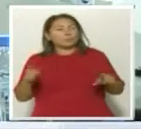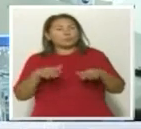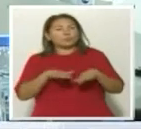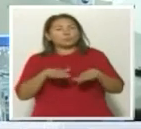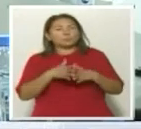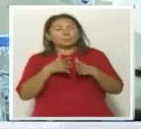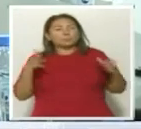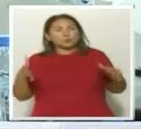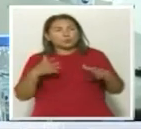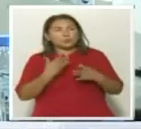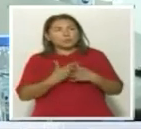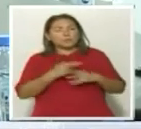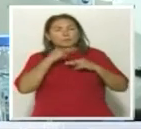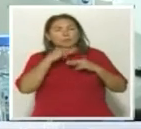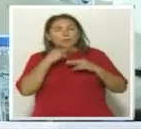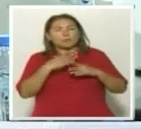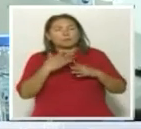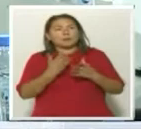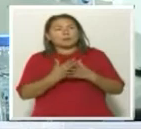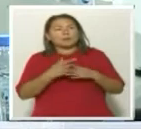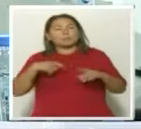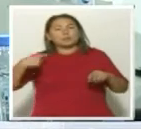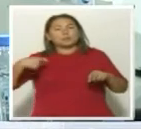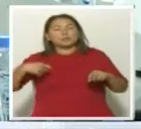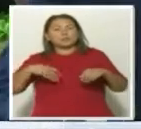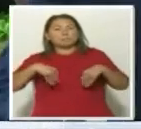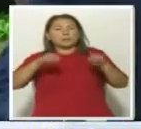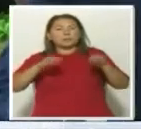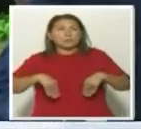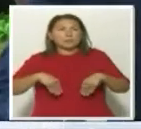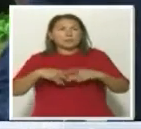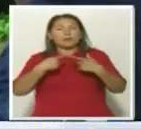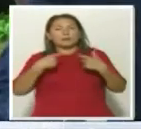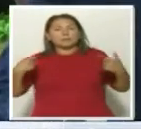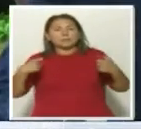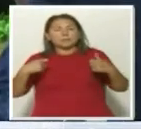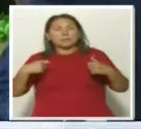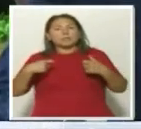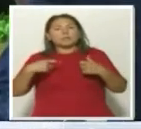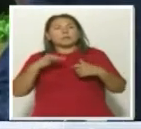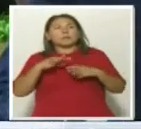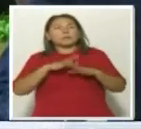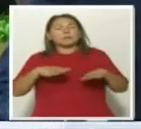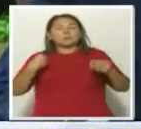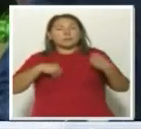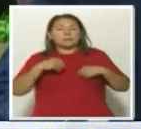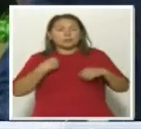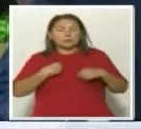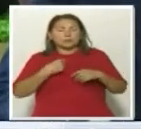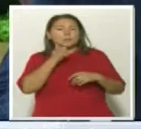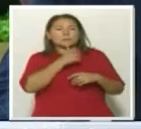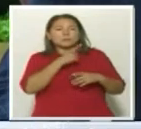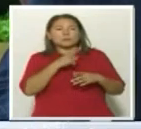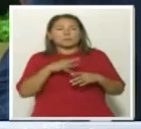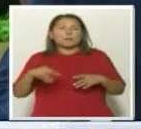больше швей обращают внимание на новую нишу – пошив постельного белья для отелей и гостиниц, а также детской одежды. Не секрет,